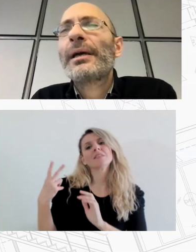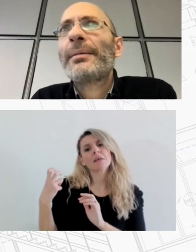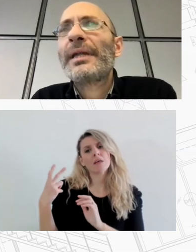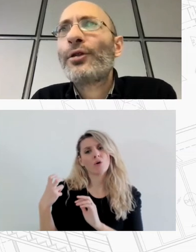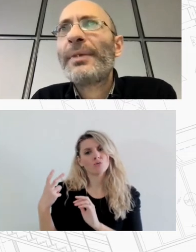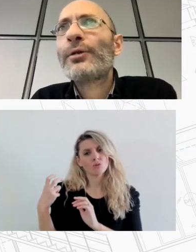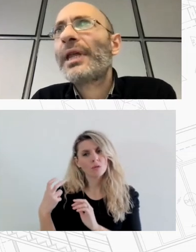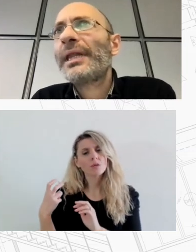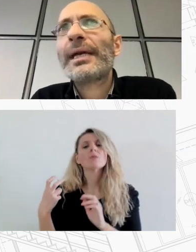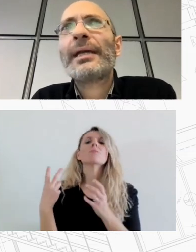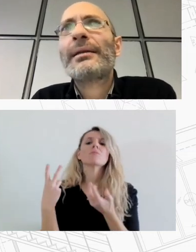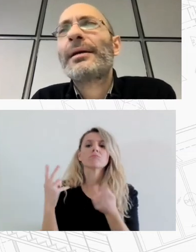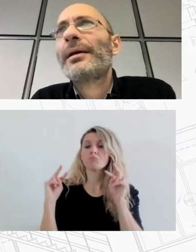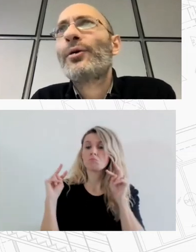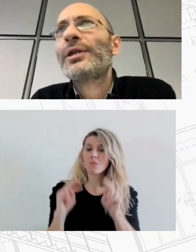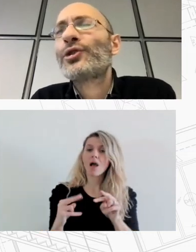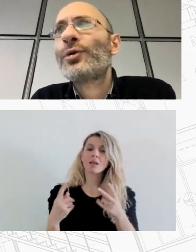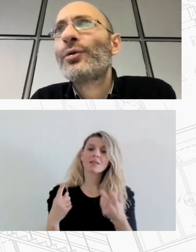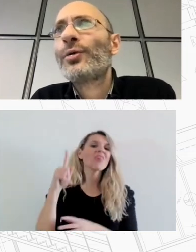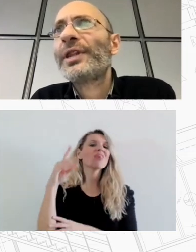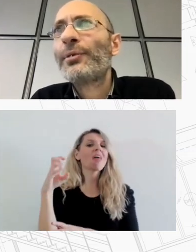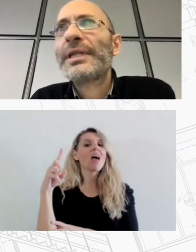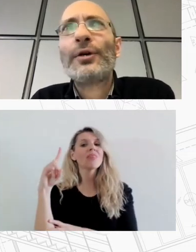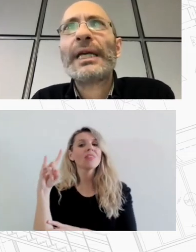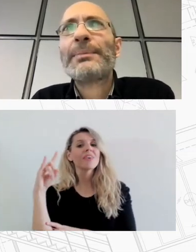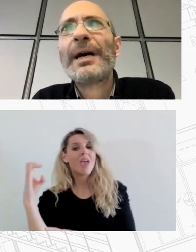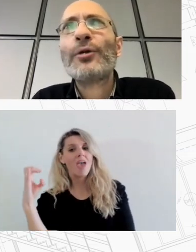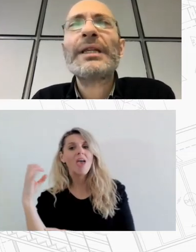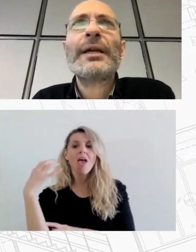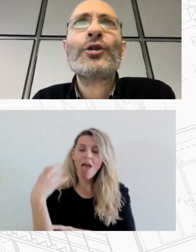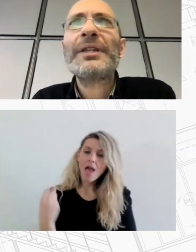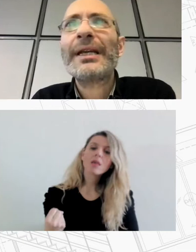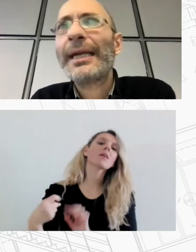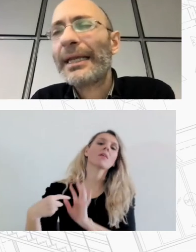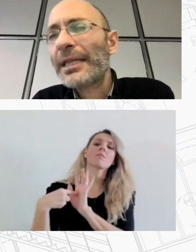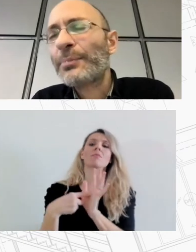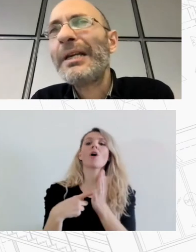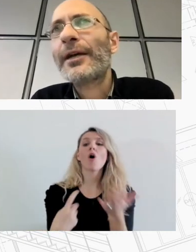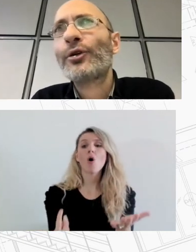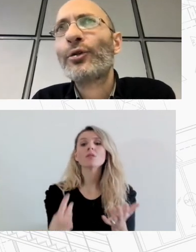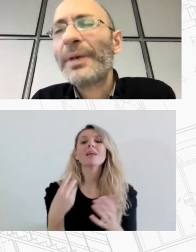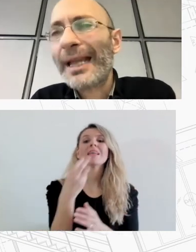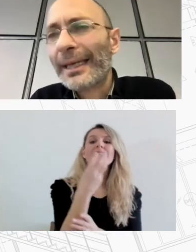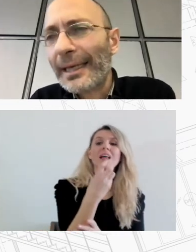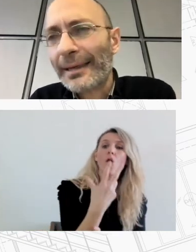με δεδομένα του ΔΕΔΙΕΓΑ ότι στο Δήμο Θεσσαλονίκης υπάρχουν 38 με 39.000 μη ηλεκτροδοτούμενα ακίνητα